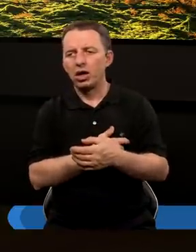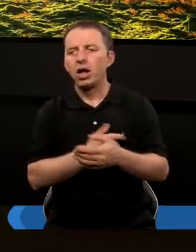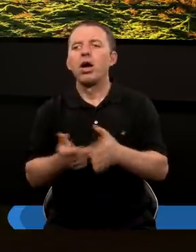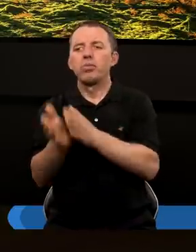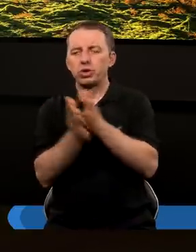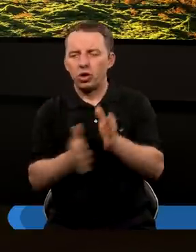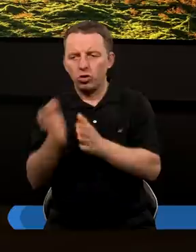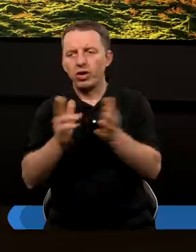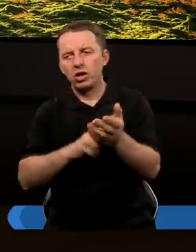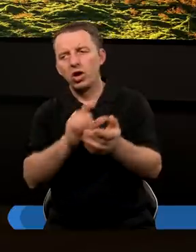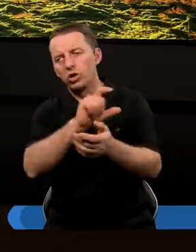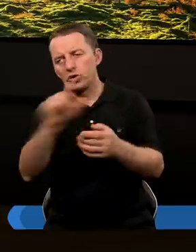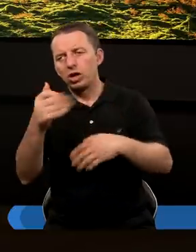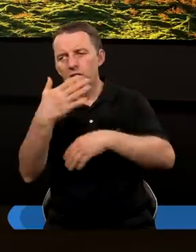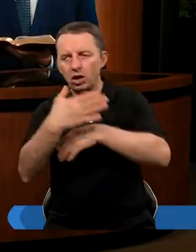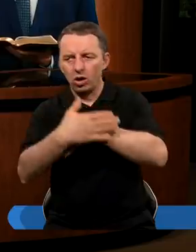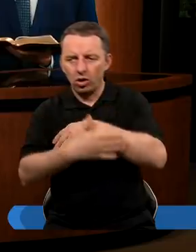na czasy końca?